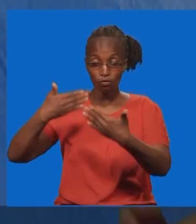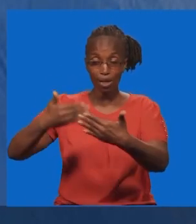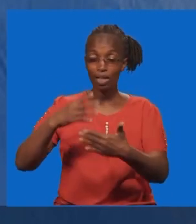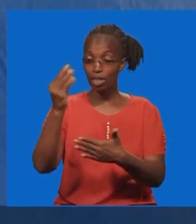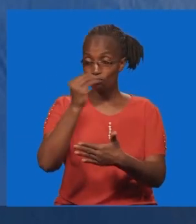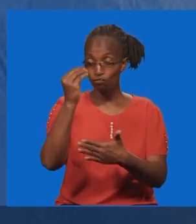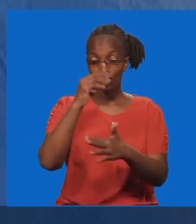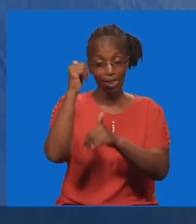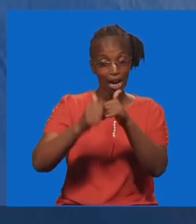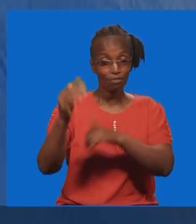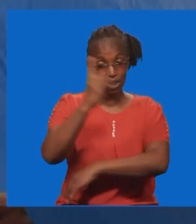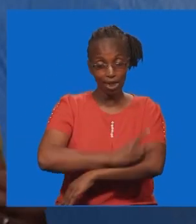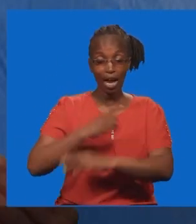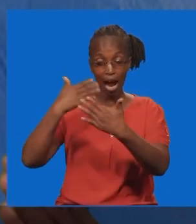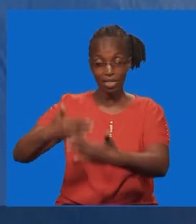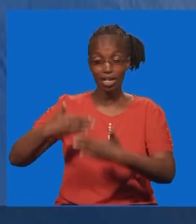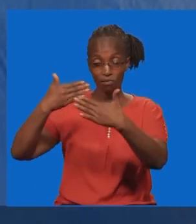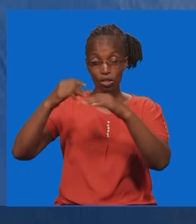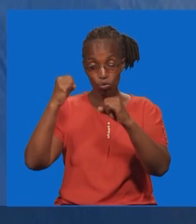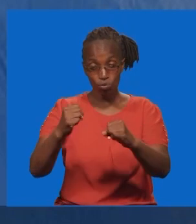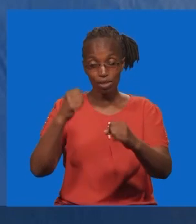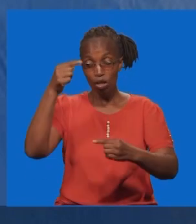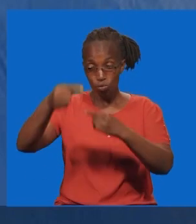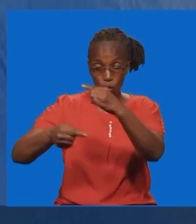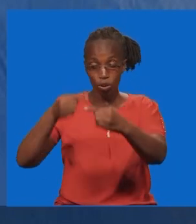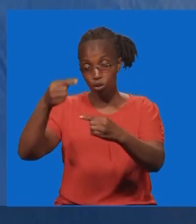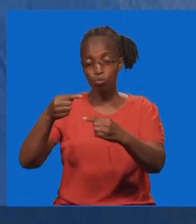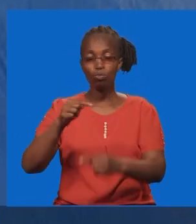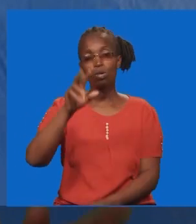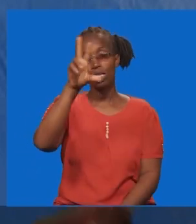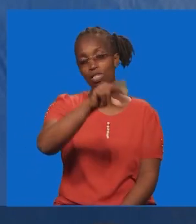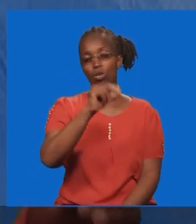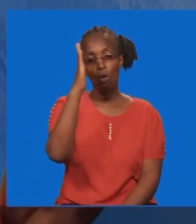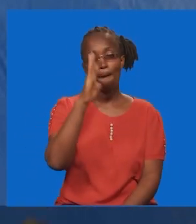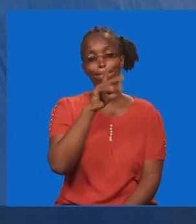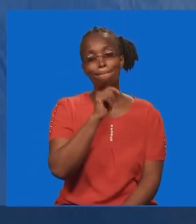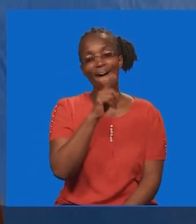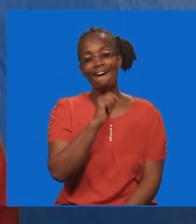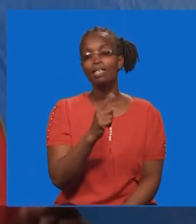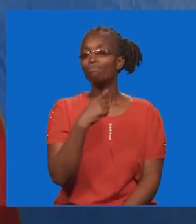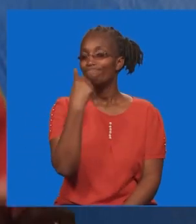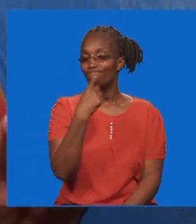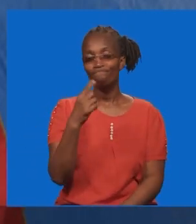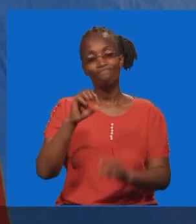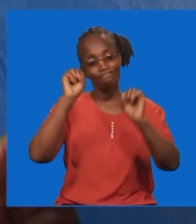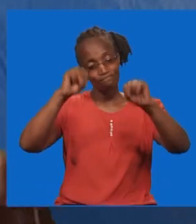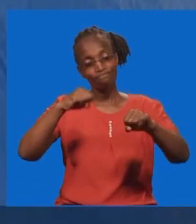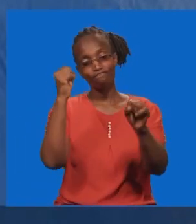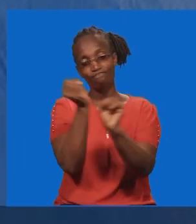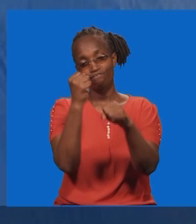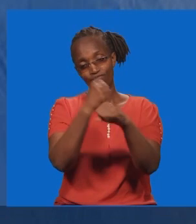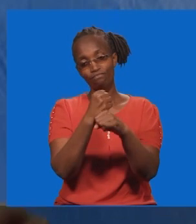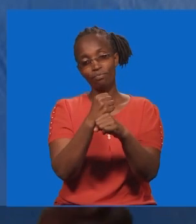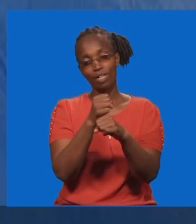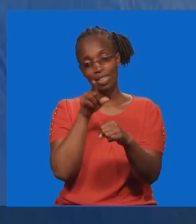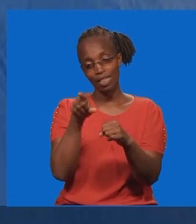kupea chakule cha kila siku. Kwa maana ndia anaye kupea ata nguvu za kuendelea na mbele. Akuna wanandamu. Akuna kitu chochote. Ambacho